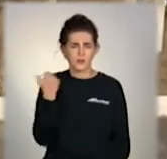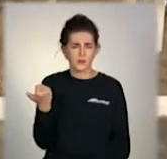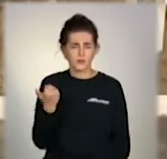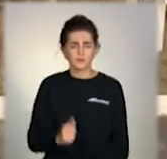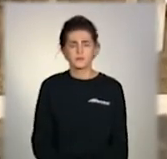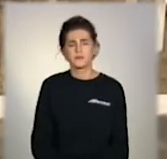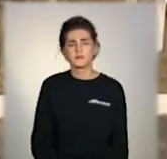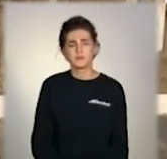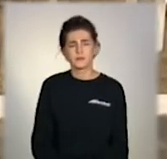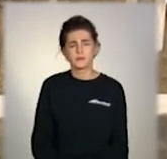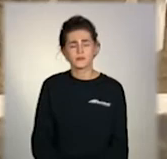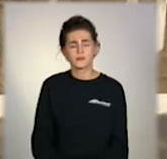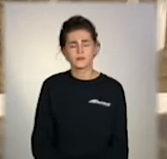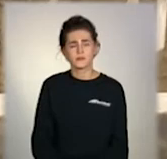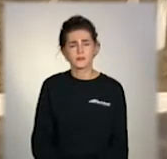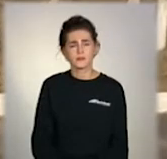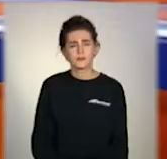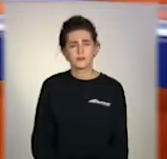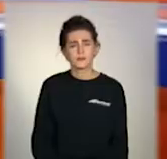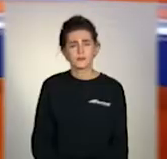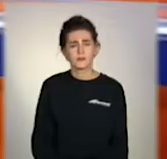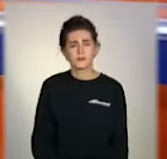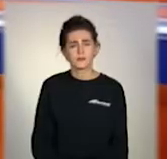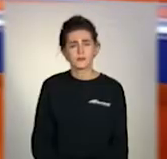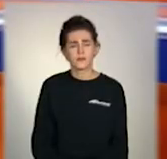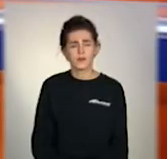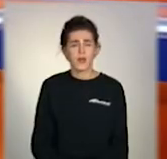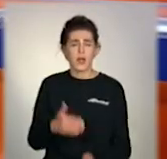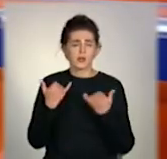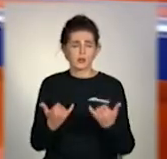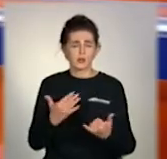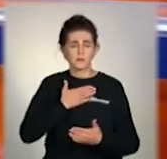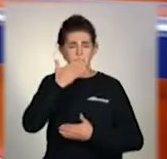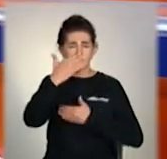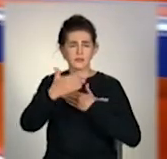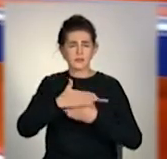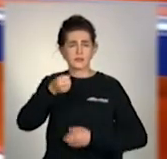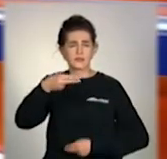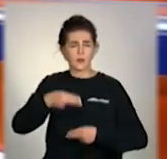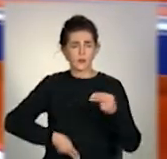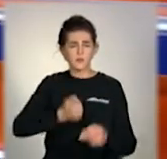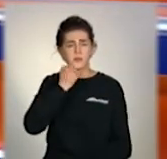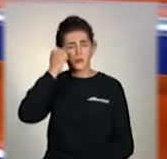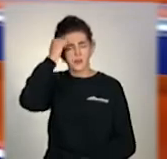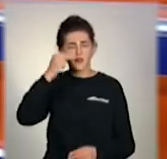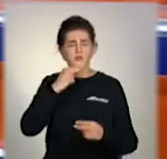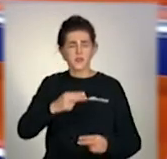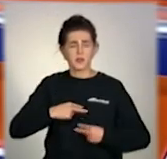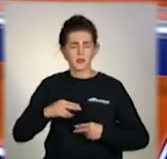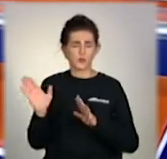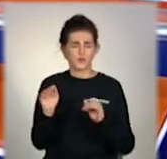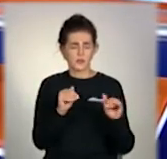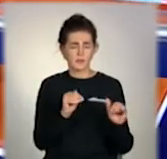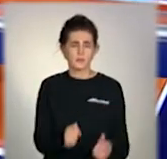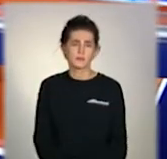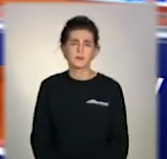Максим Запорожець, телеканал «Донбас». На цьому наш випуск підійшов до завершення. Дякую за увагу. На все добре.